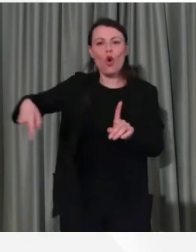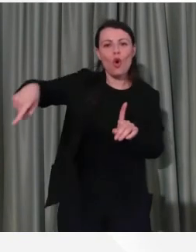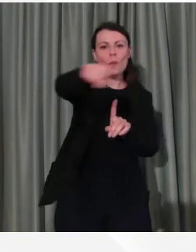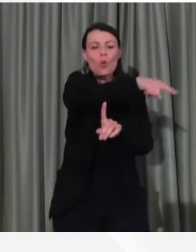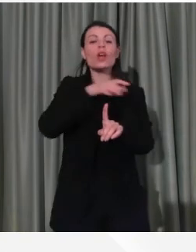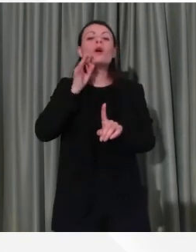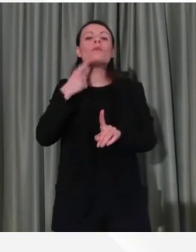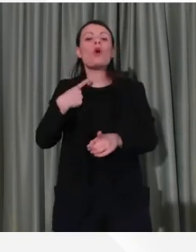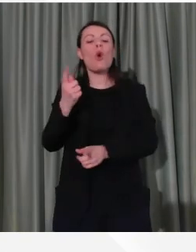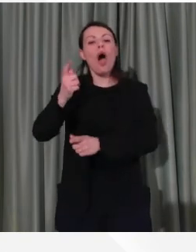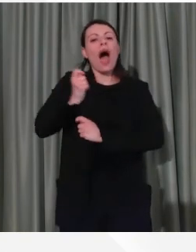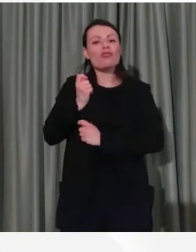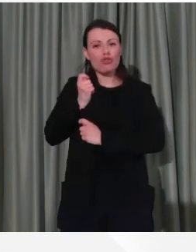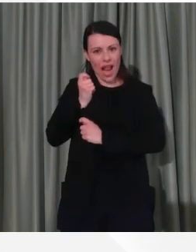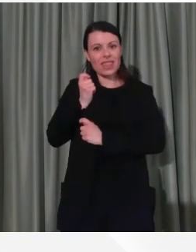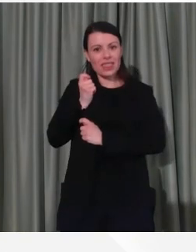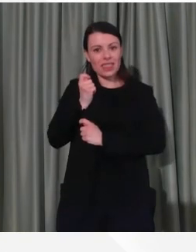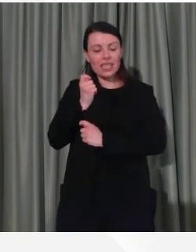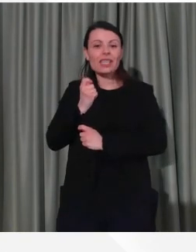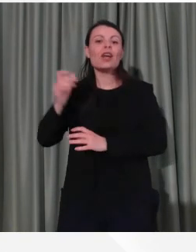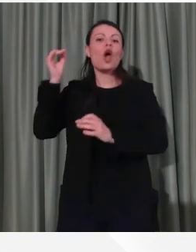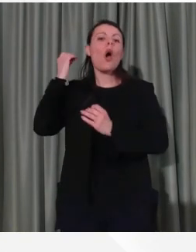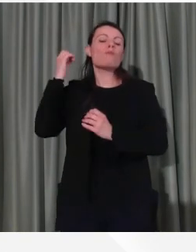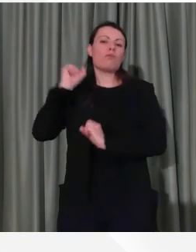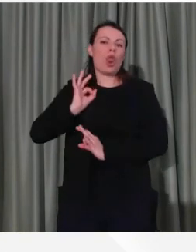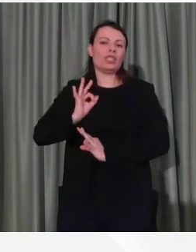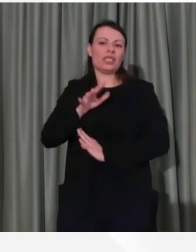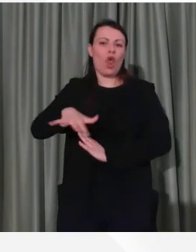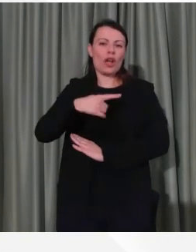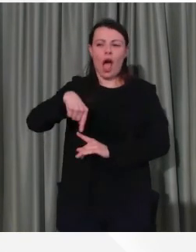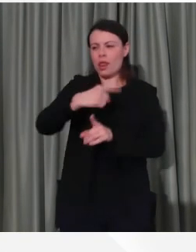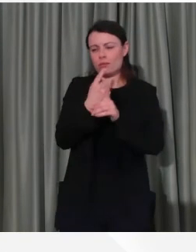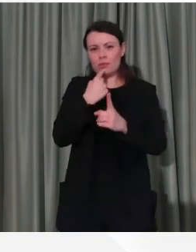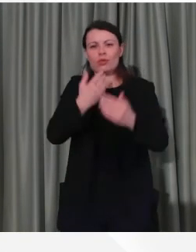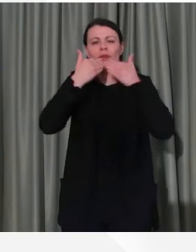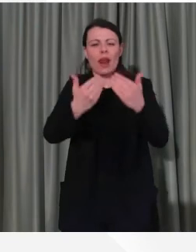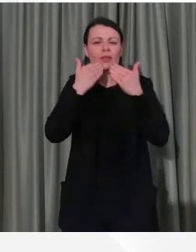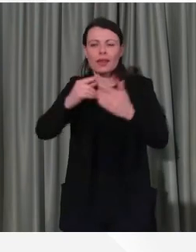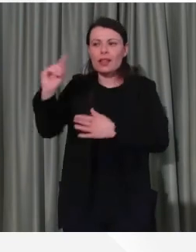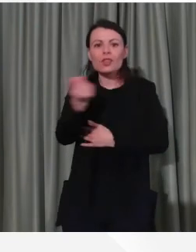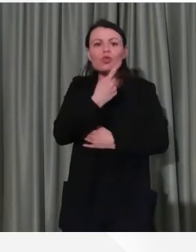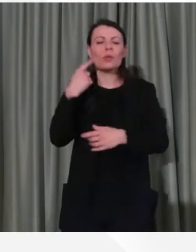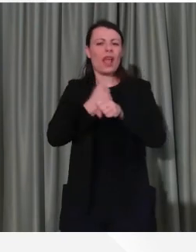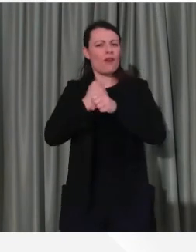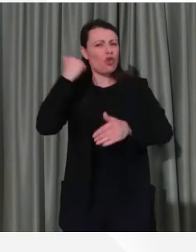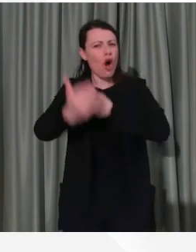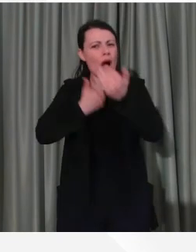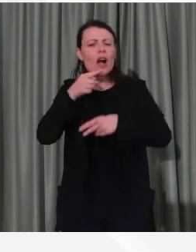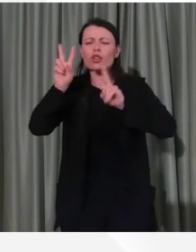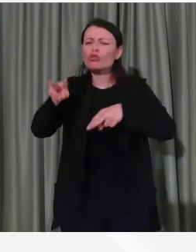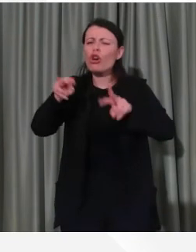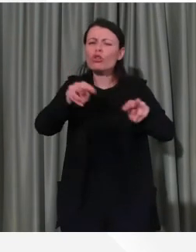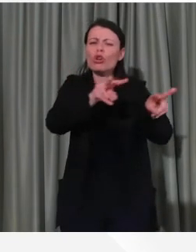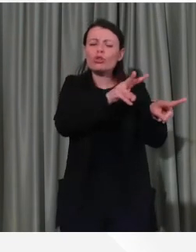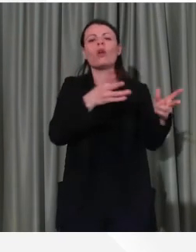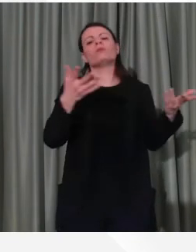anche loro per il lavoro che stanno facendo e i controlli che stanno facendo, quindi veniamo incontro a chi è già